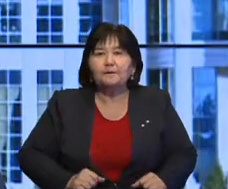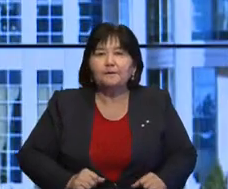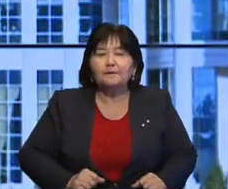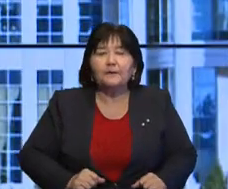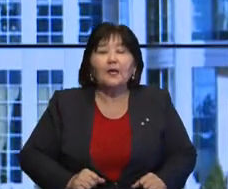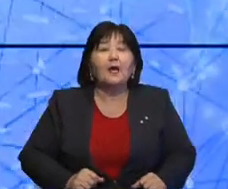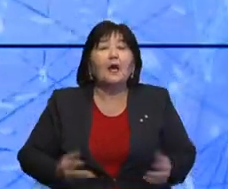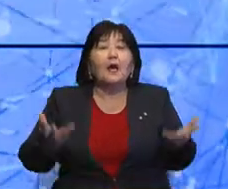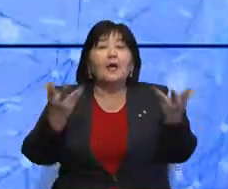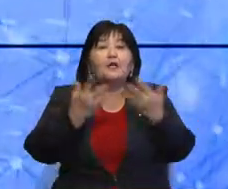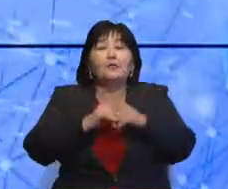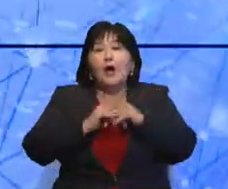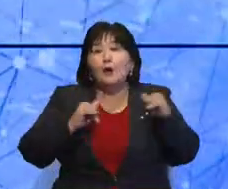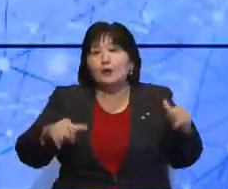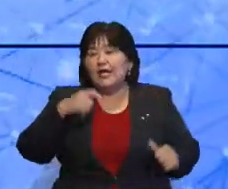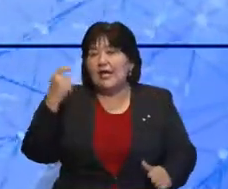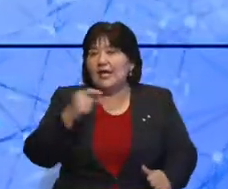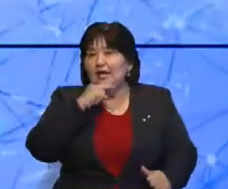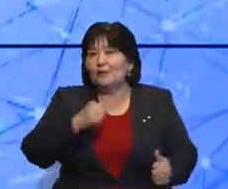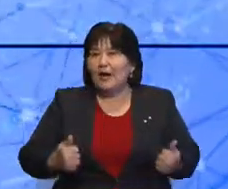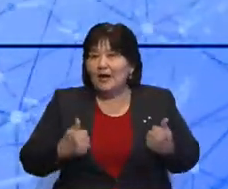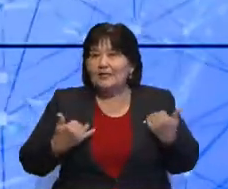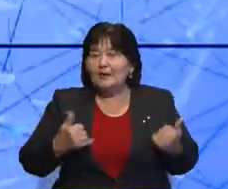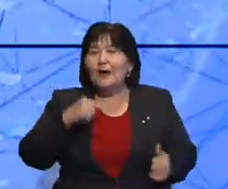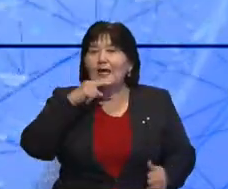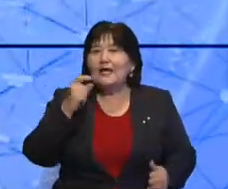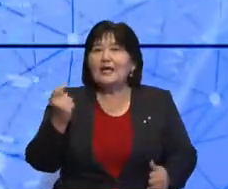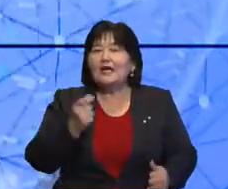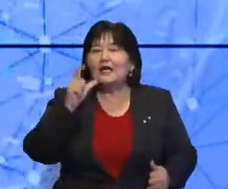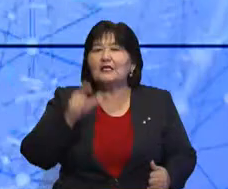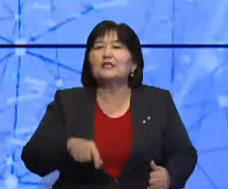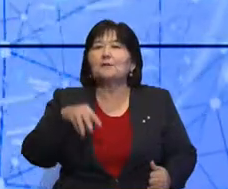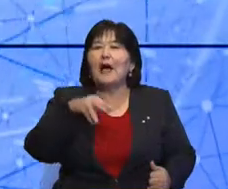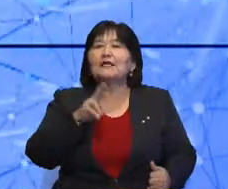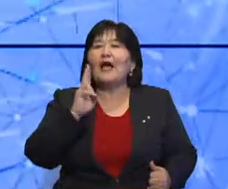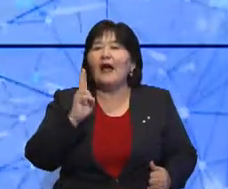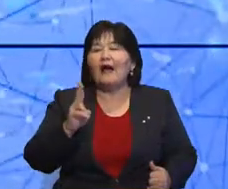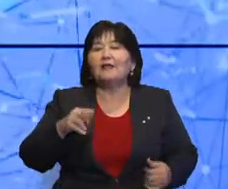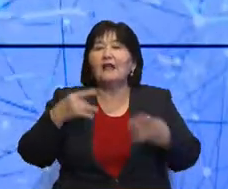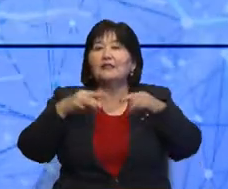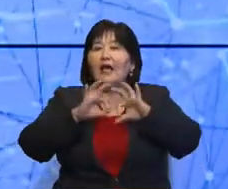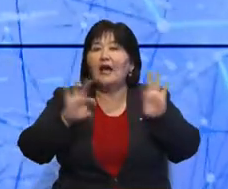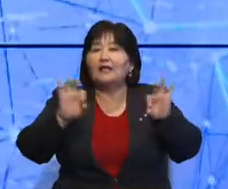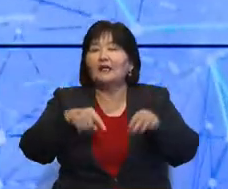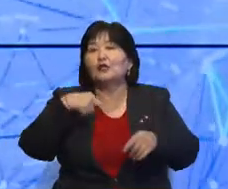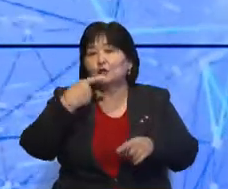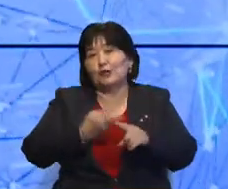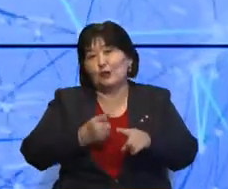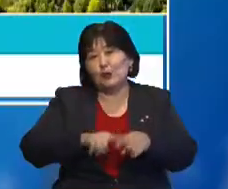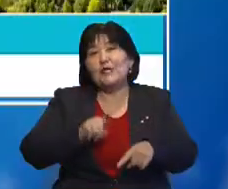Демографиялық өсім экономикаға дем берет. Экономист мақсат қалық арнамызға берген сұқпатында осылай деді.